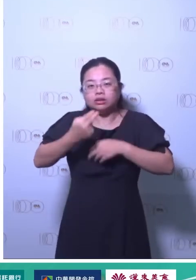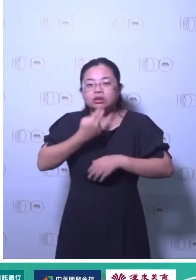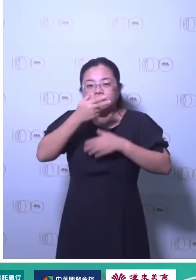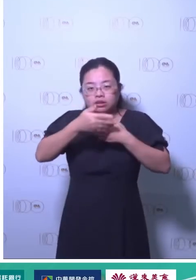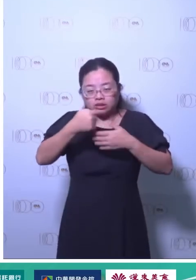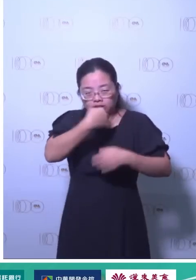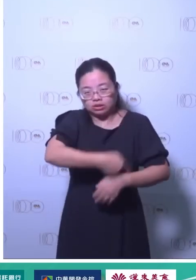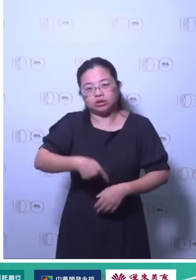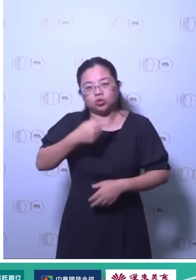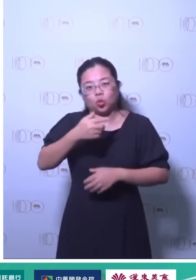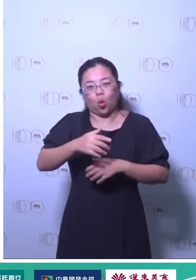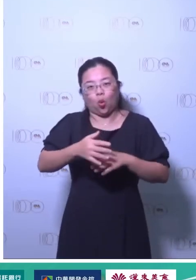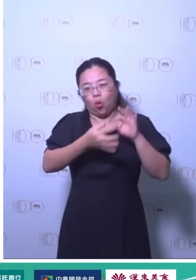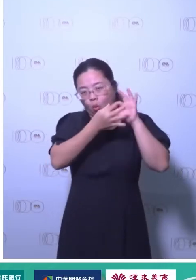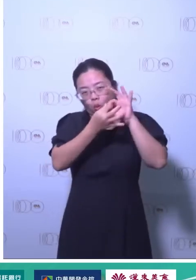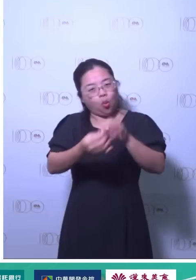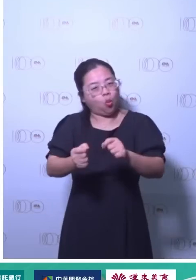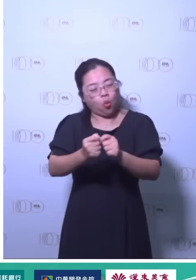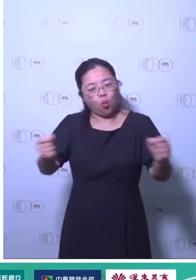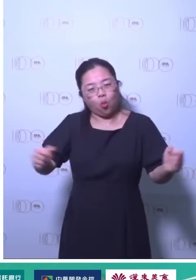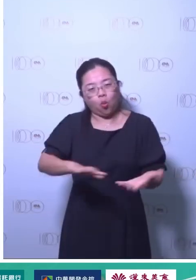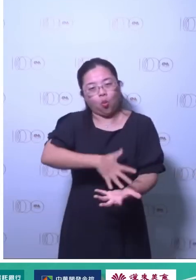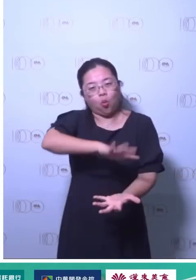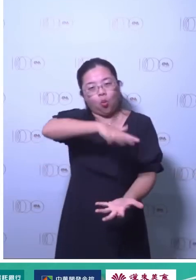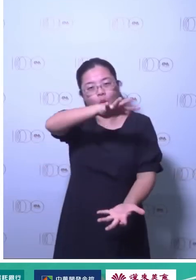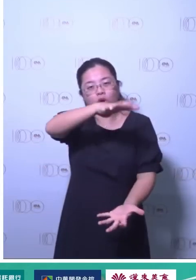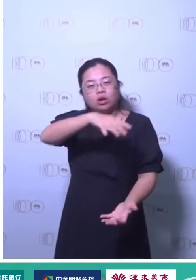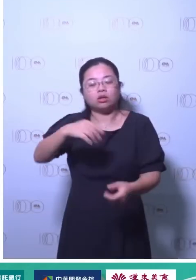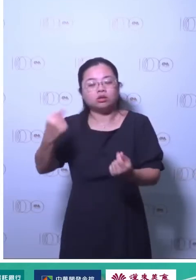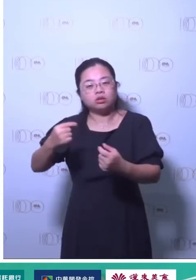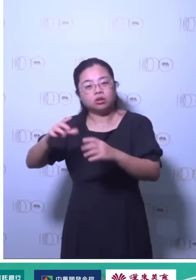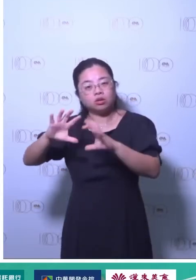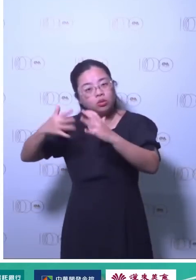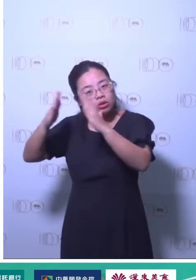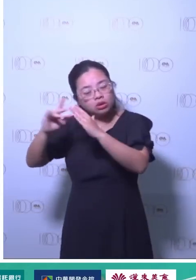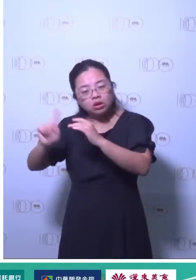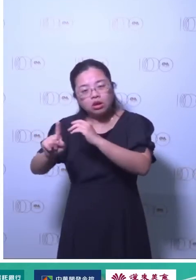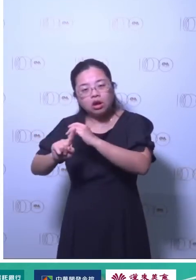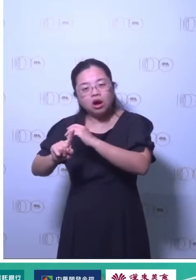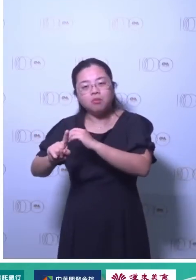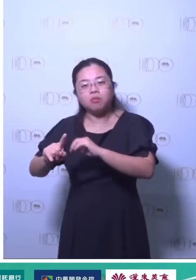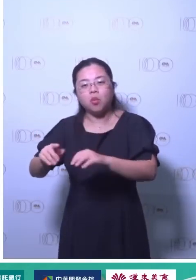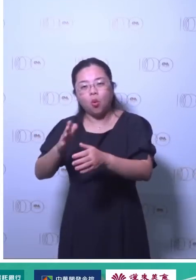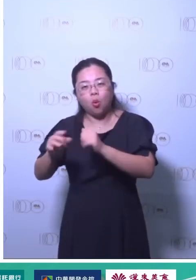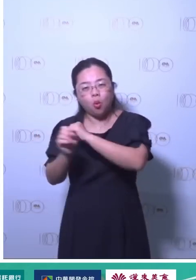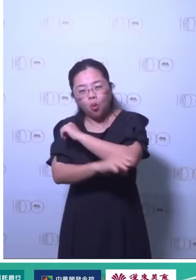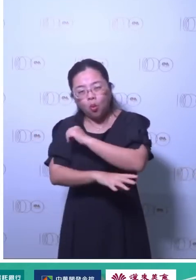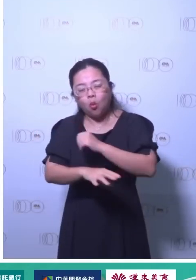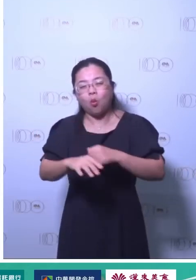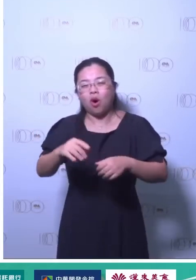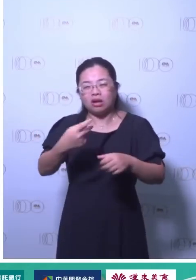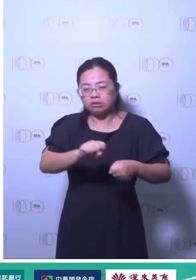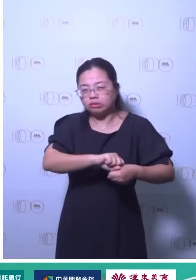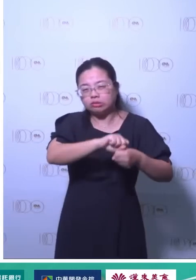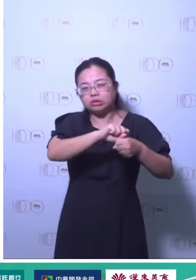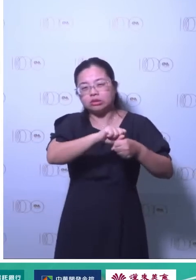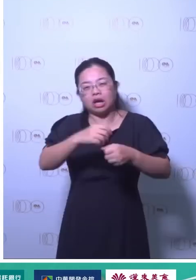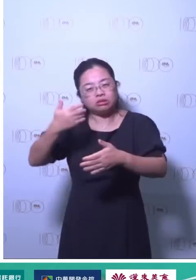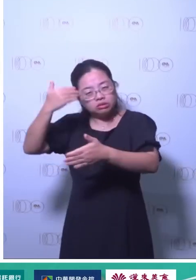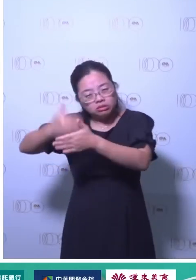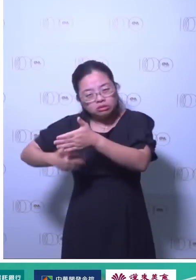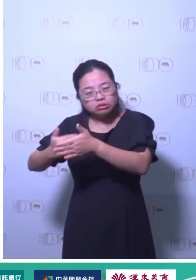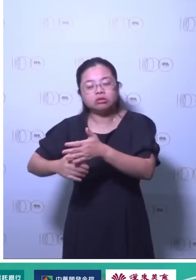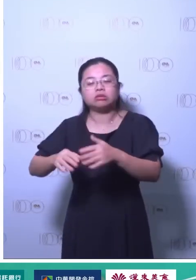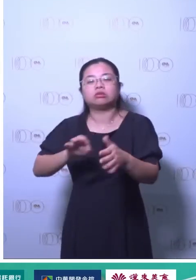那为什么探权可以在这个作用底下发生效果是因为大家记住一件事因为二氧化它活太久温知悉它活太久